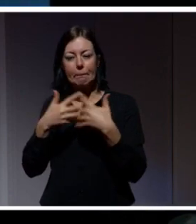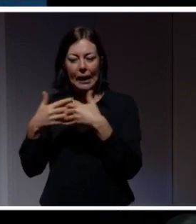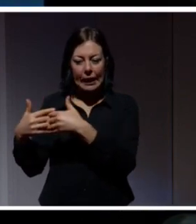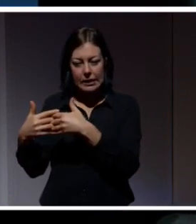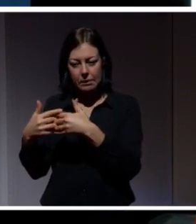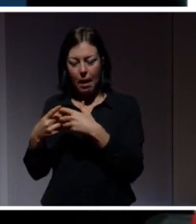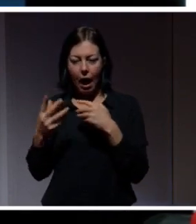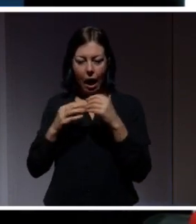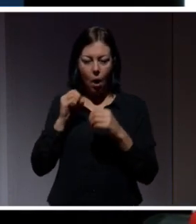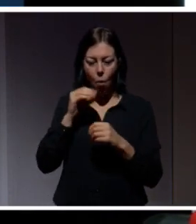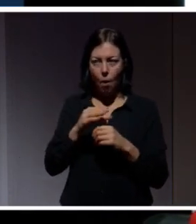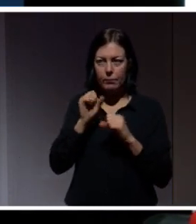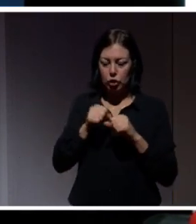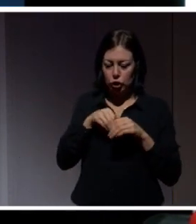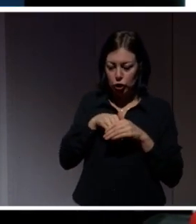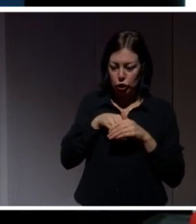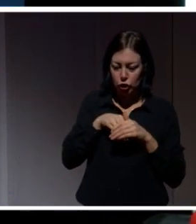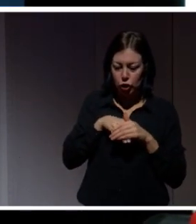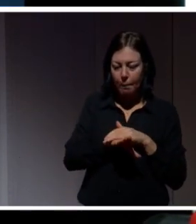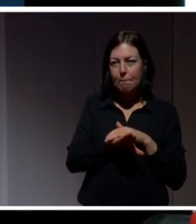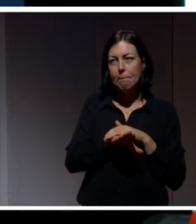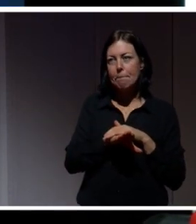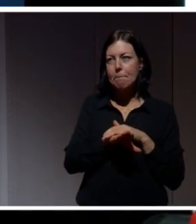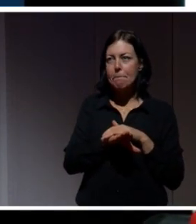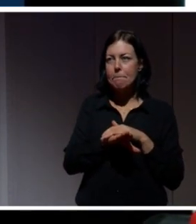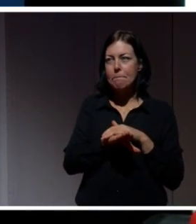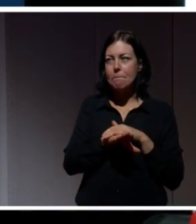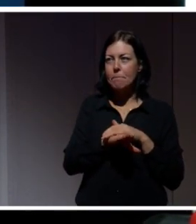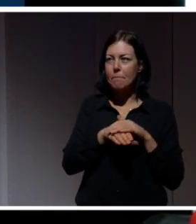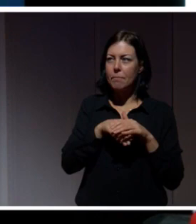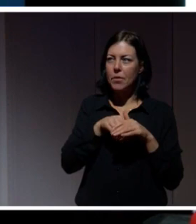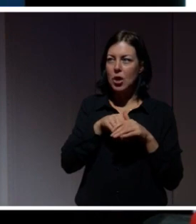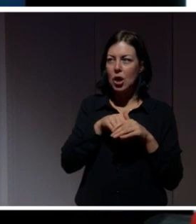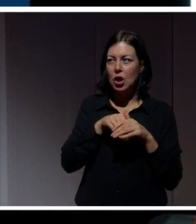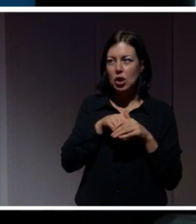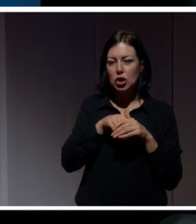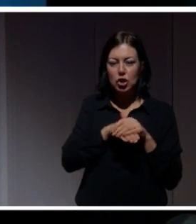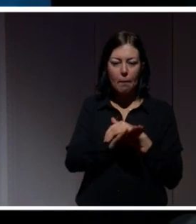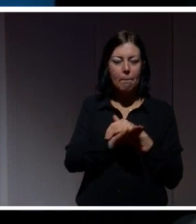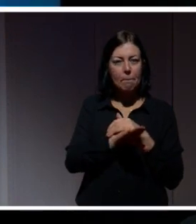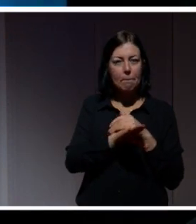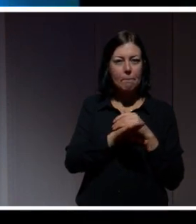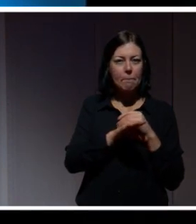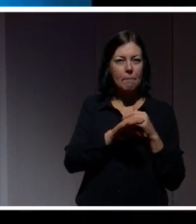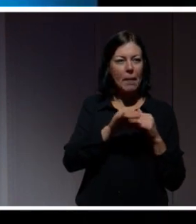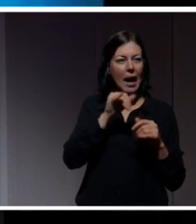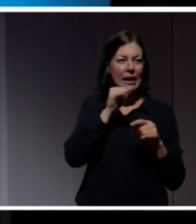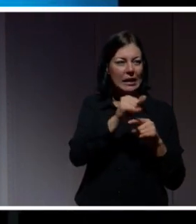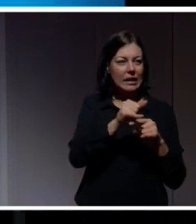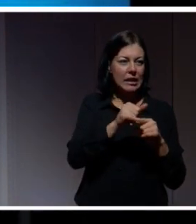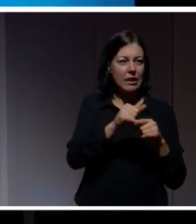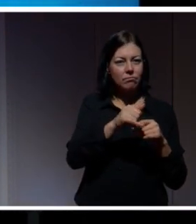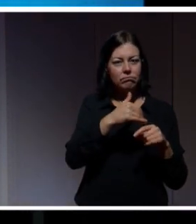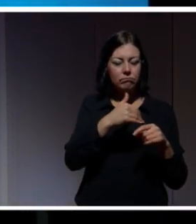att gömma sig i hiding in plain sight. Det är en grafi som begreppet heter.